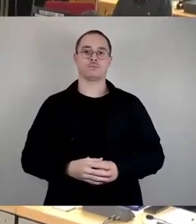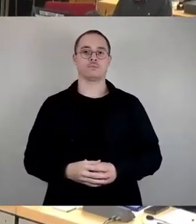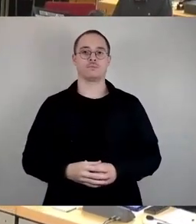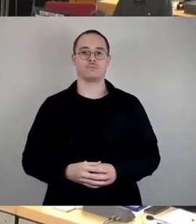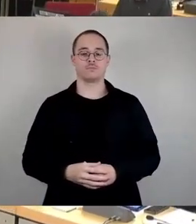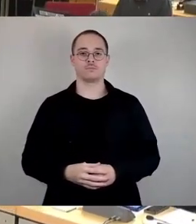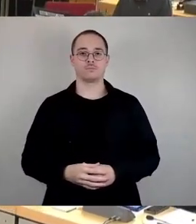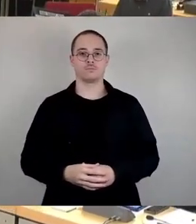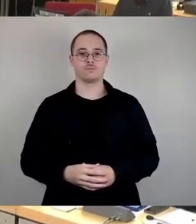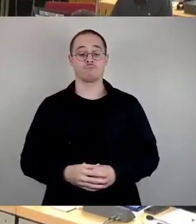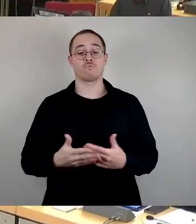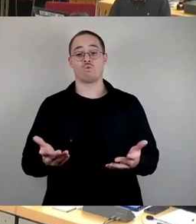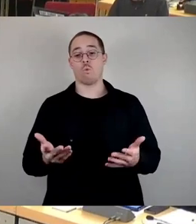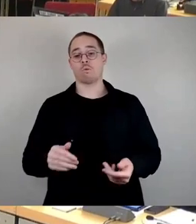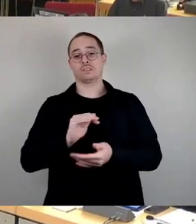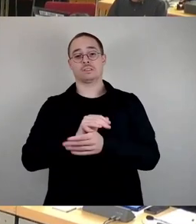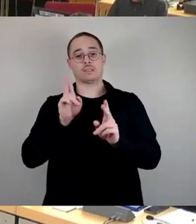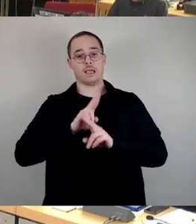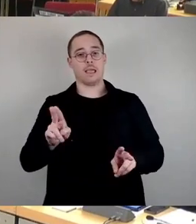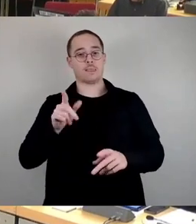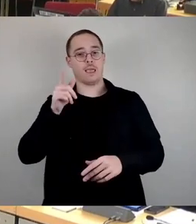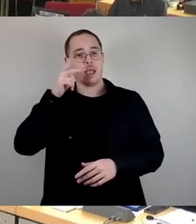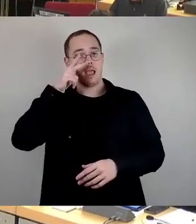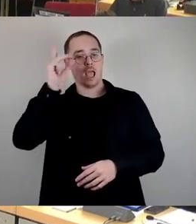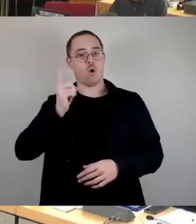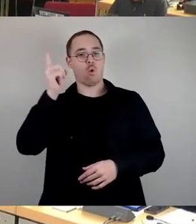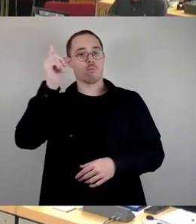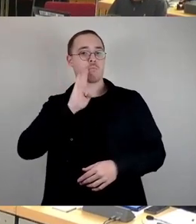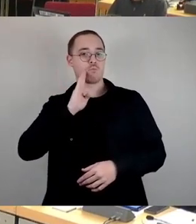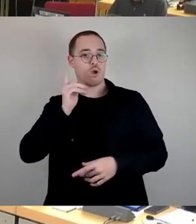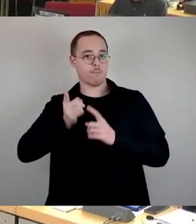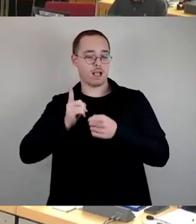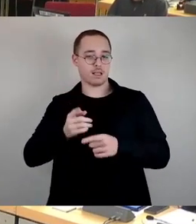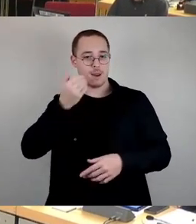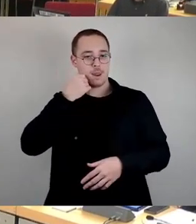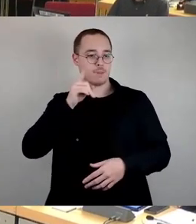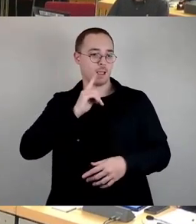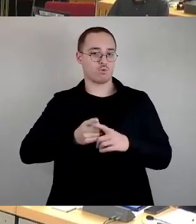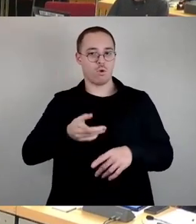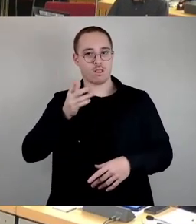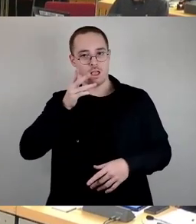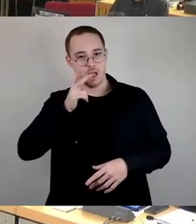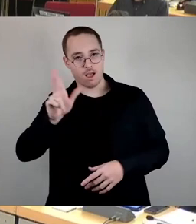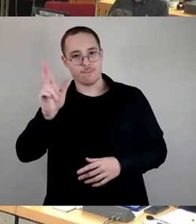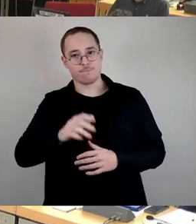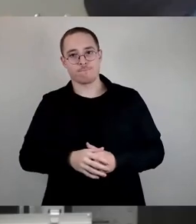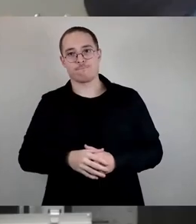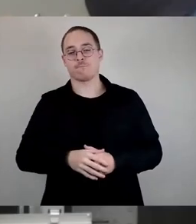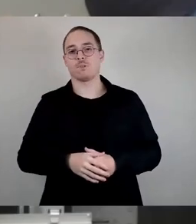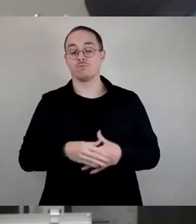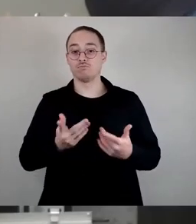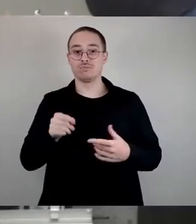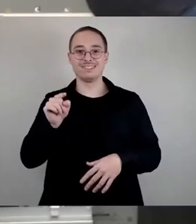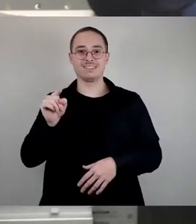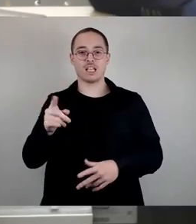Sehr geehrter Herr Oberbürgermeister, sehr geehrte Damen und Herren, die Ansiedlung und der Ausbau der Schipindustrie im Dresdner Norden